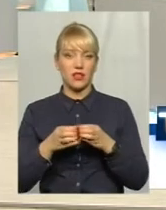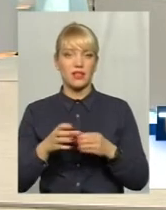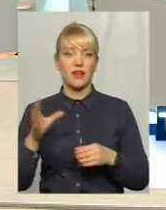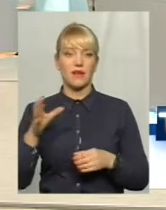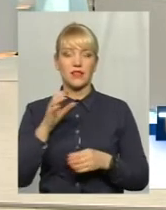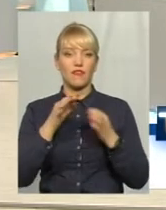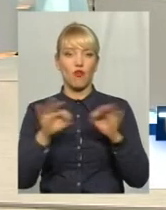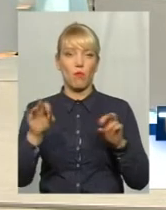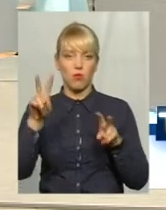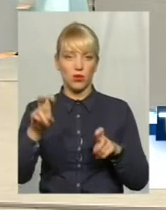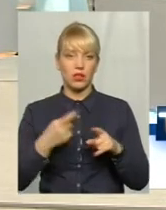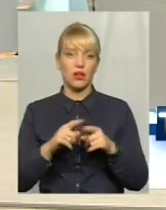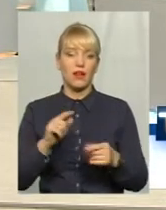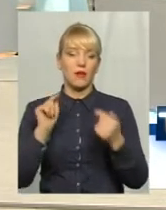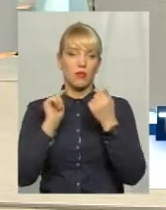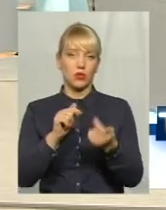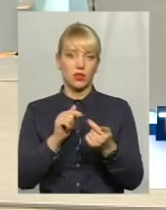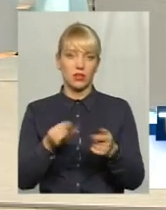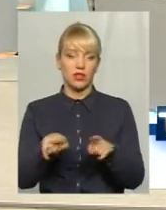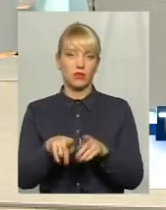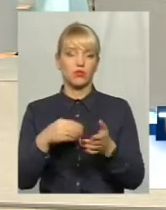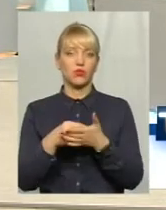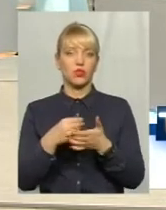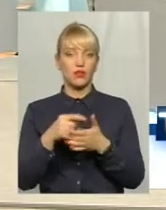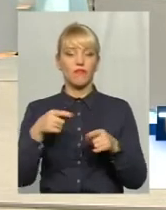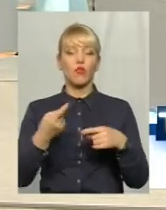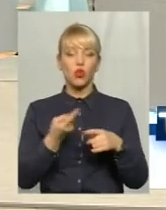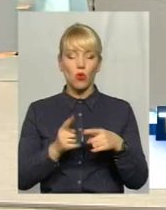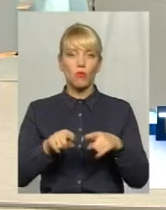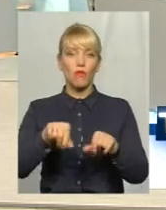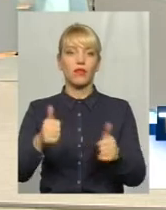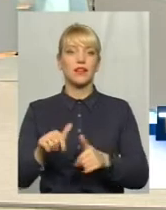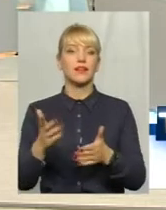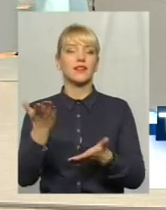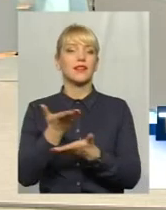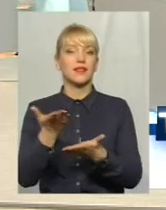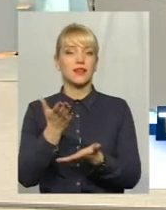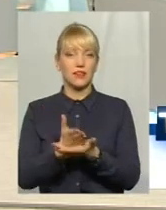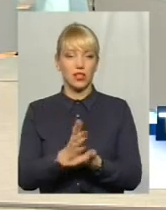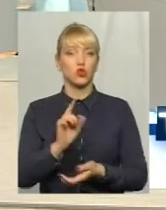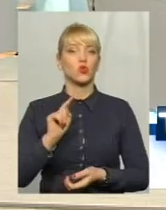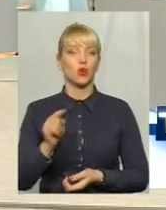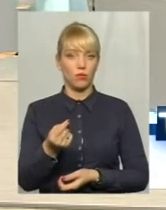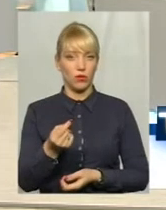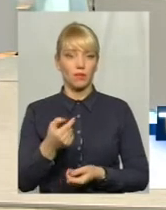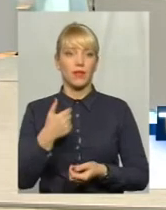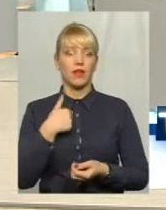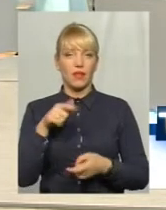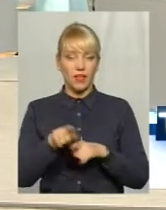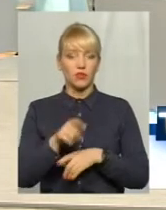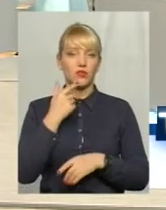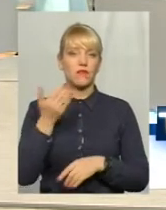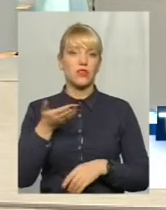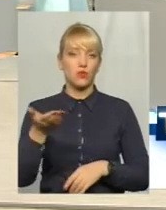'єднання Свободи, вона виступила проти такого бюджета в тому вигляді, як він є. Чому? Я теж там виступав з